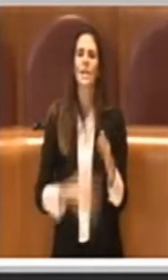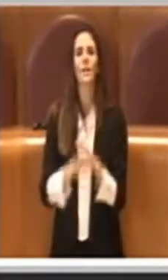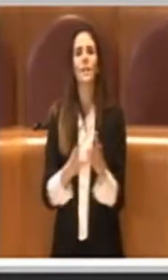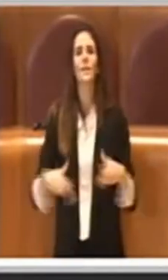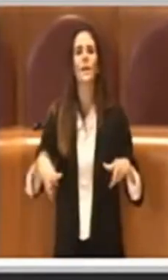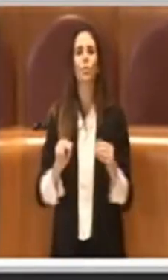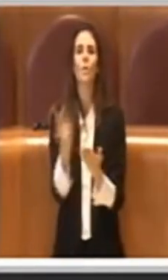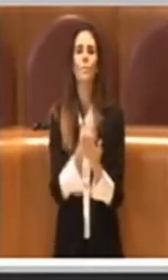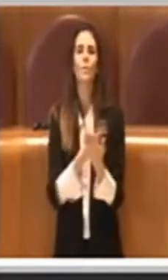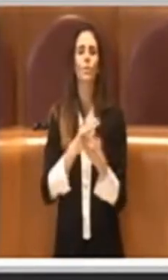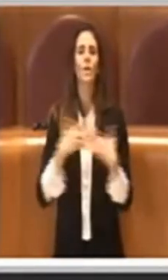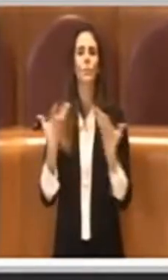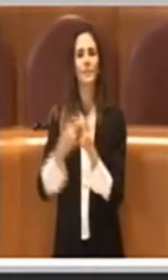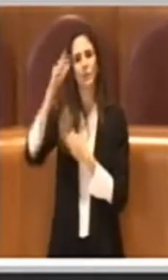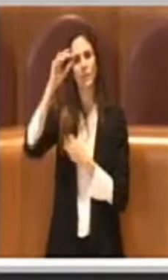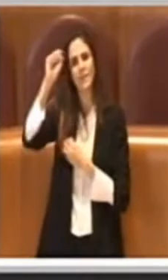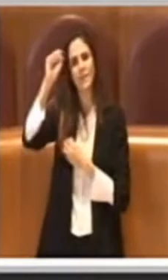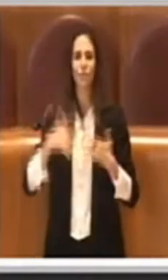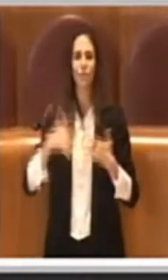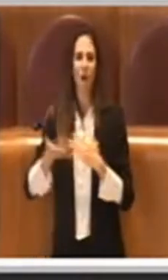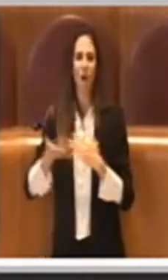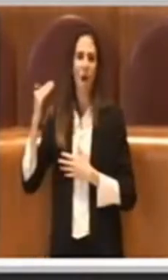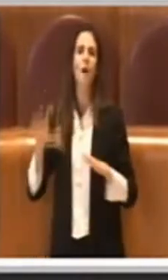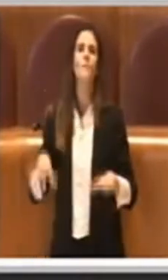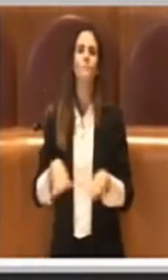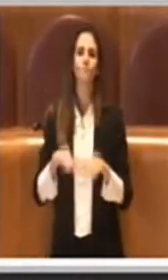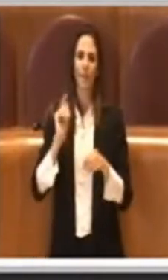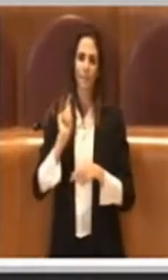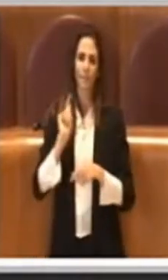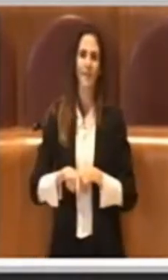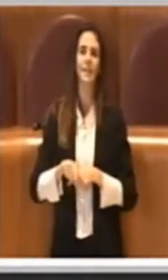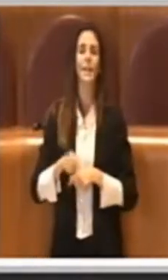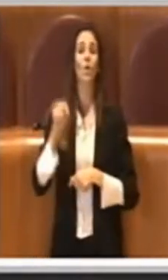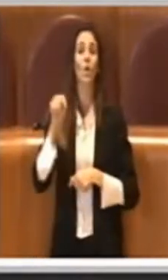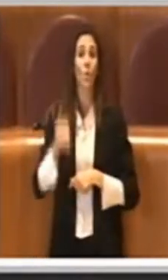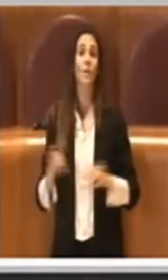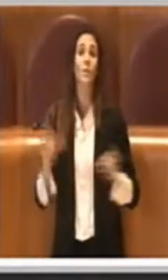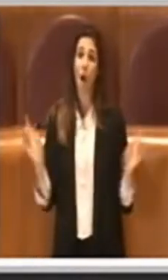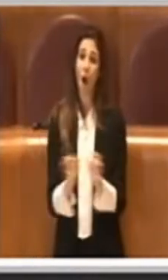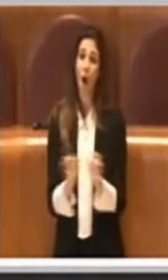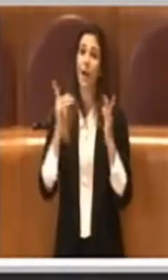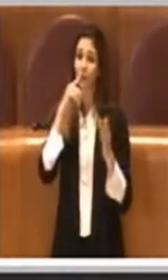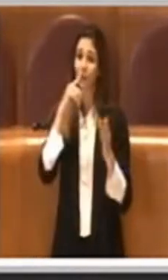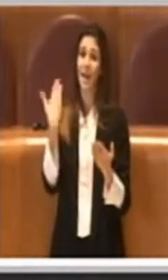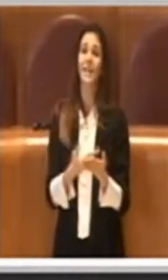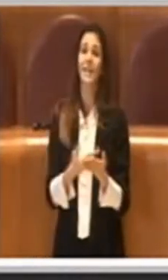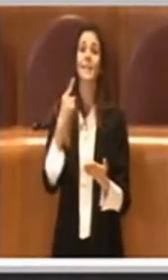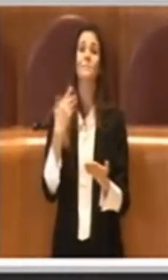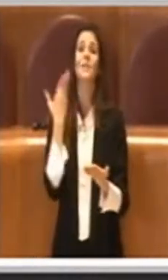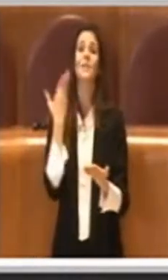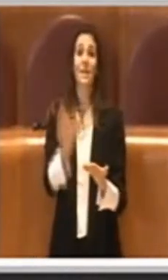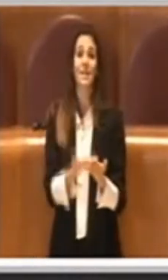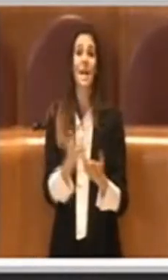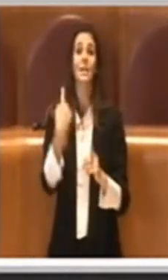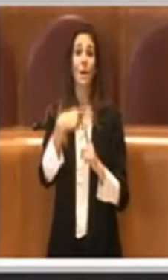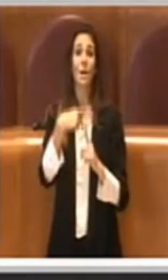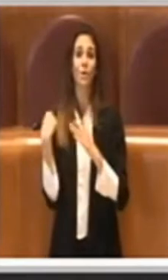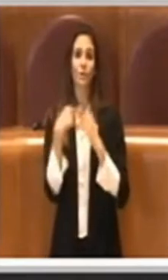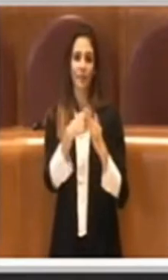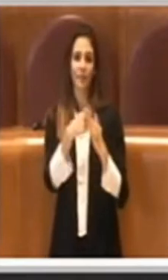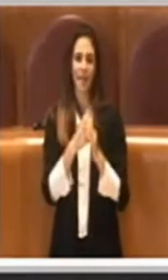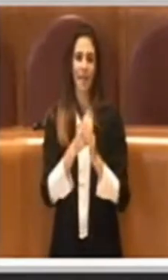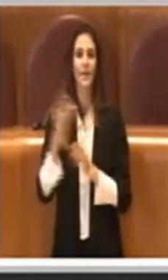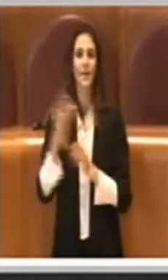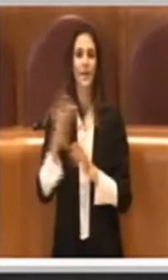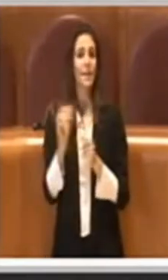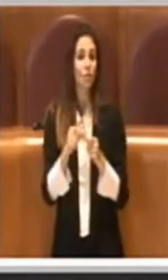che era partito già alcuni anni fa e credo che questo sia il momento opportuno per presentarlo, ma soprattutto per sostenerlo. Se si vuole veramente bene alla